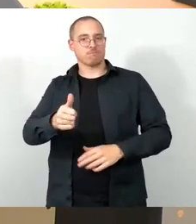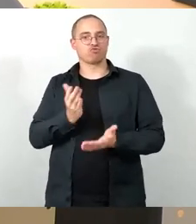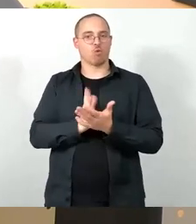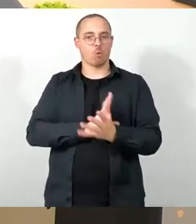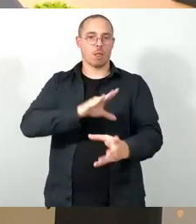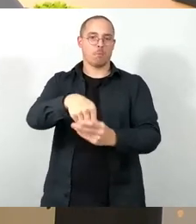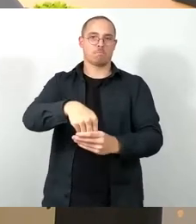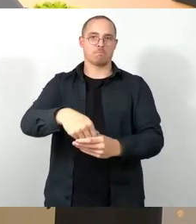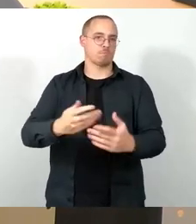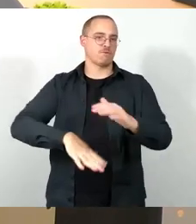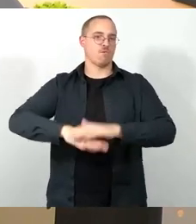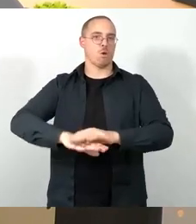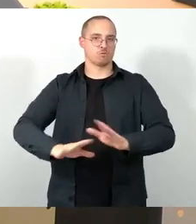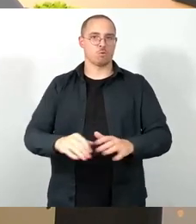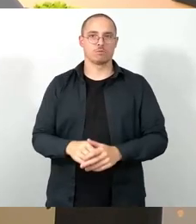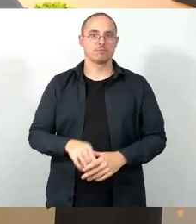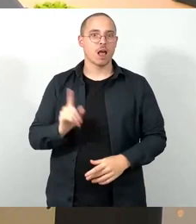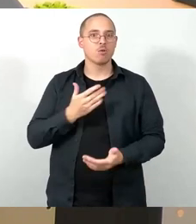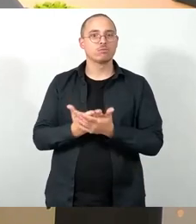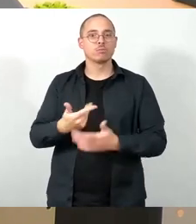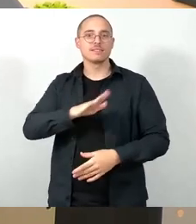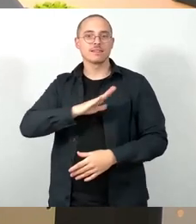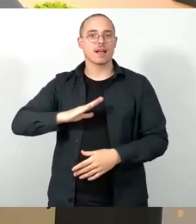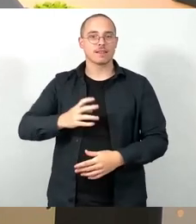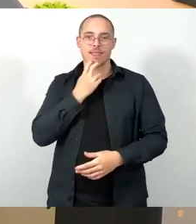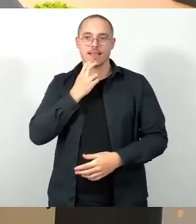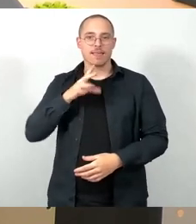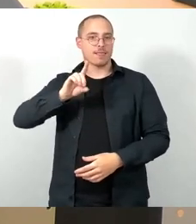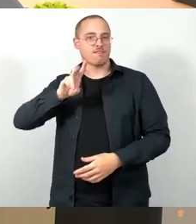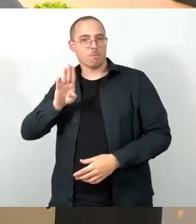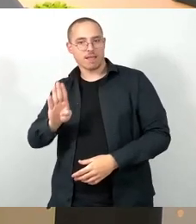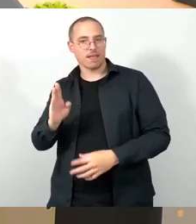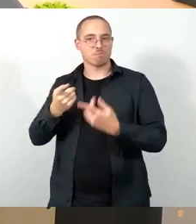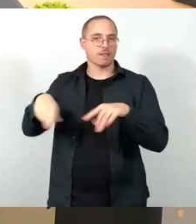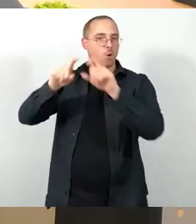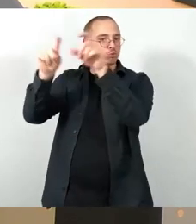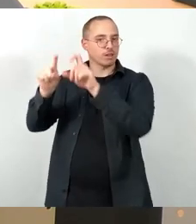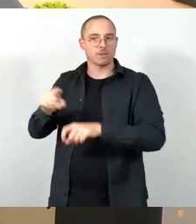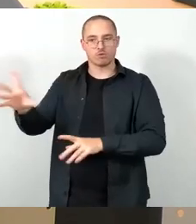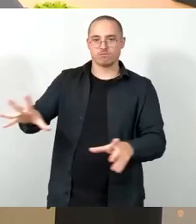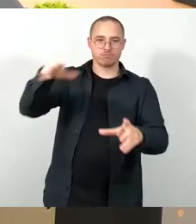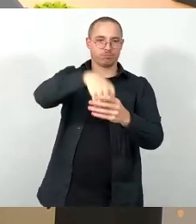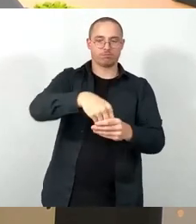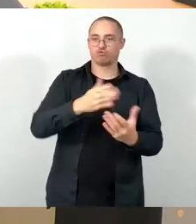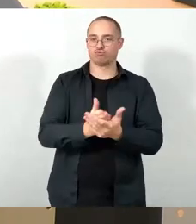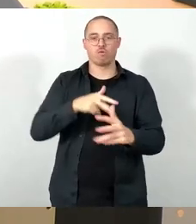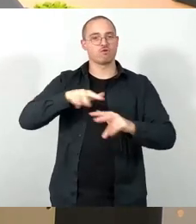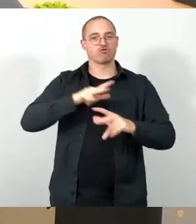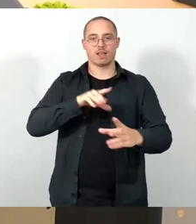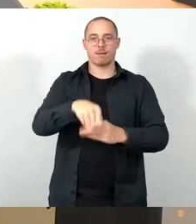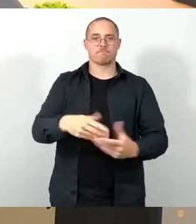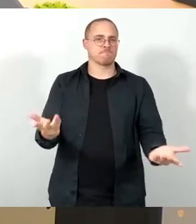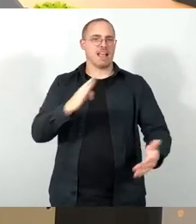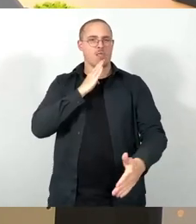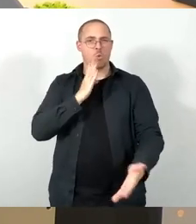dass wir Unternehmen wie Sachsen Energie, DVB und andere Unternehmen auch schon in den Klimabeirat integriert haben. Ich frage mich auch